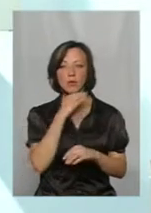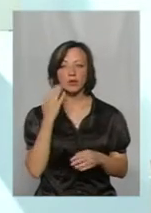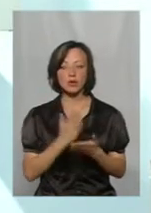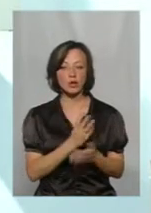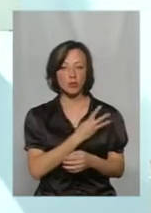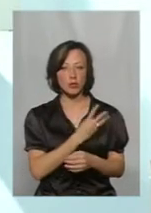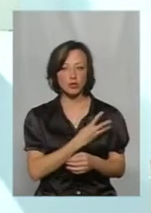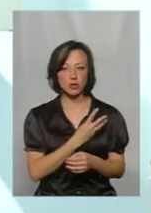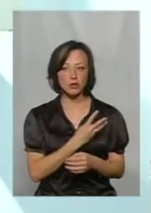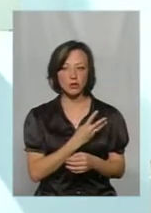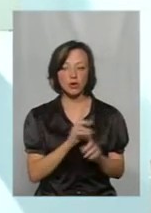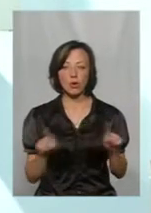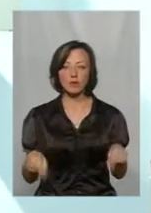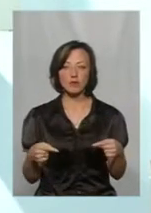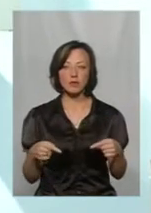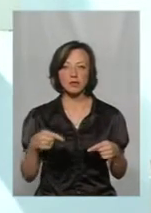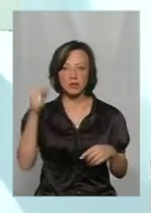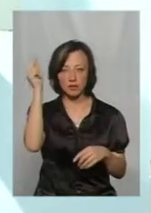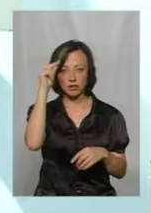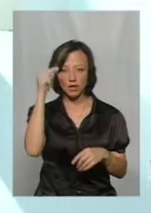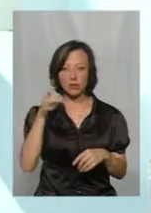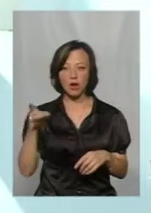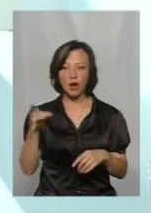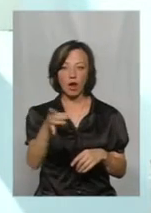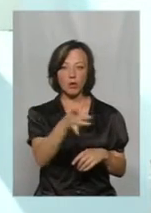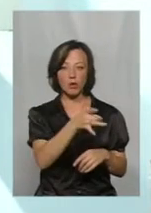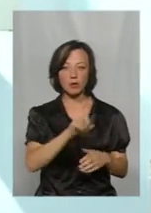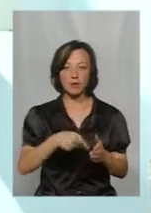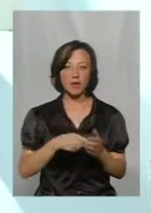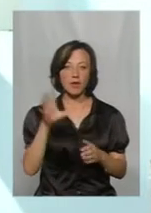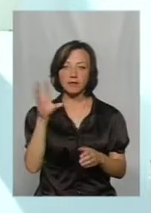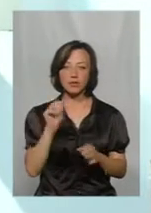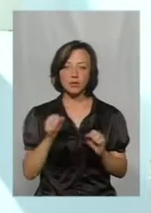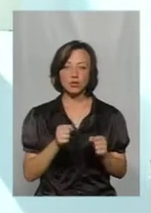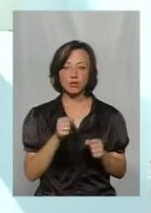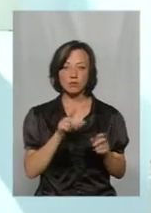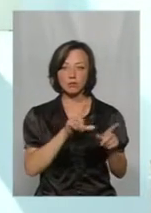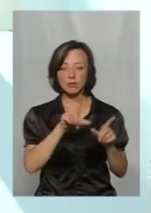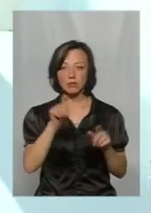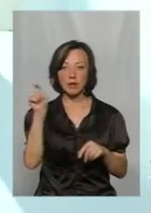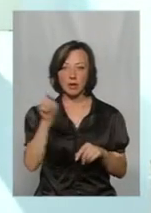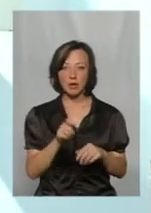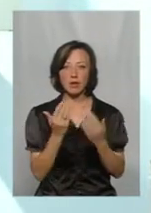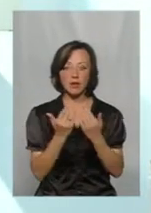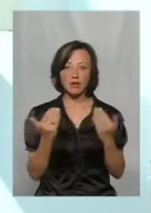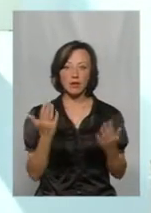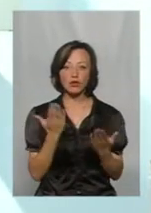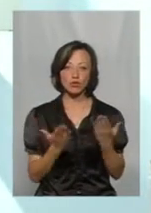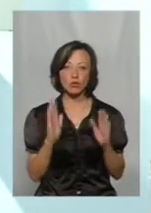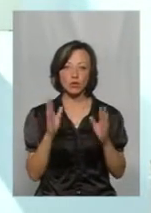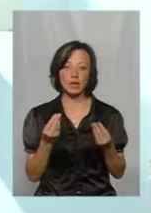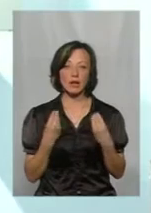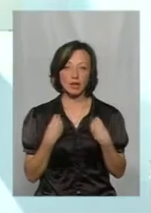побажань організувати такі навчання по мікрорайонах міста. Не всі можуть добратися до нас на виставку. Якщо нам будуть